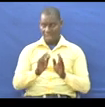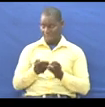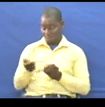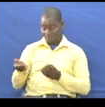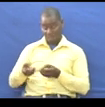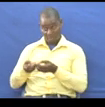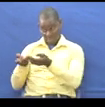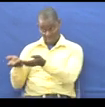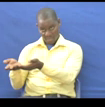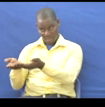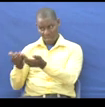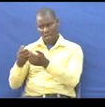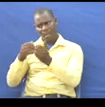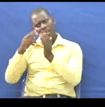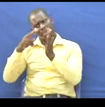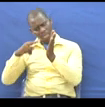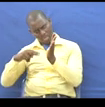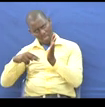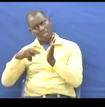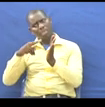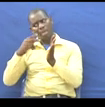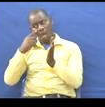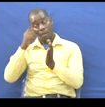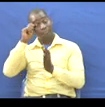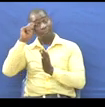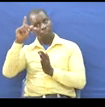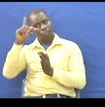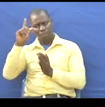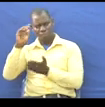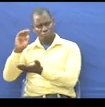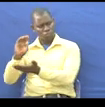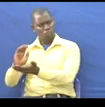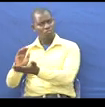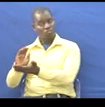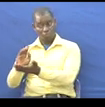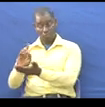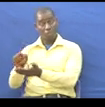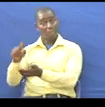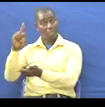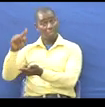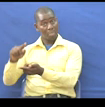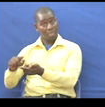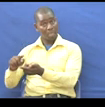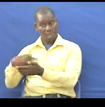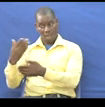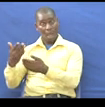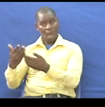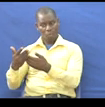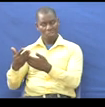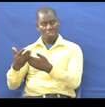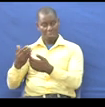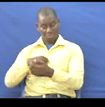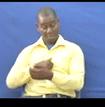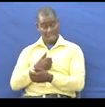Akaharili Akahona Kuna Makosa Kuna Mapungufu Amboyo Yamejitokeza Anakunulishia Ile Rasimu Wewe